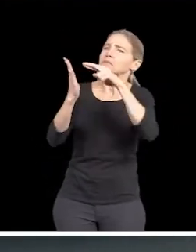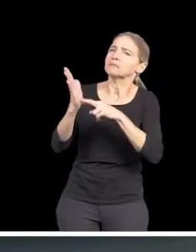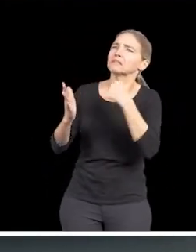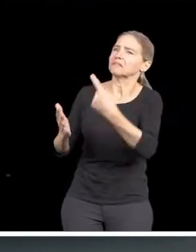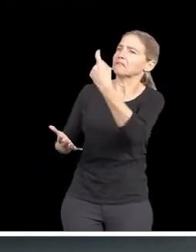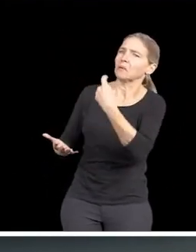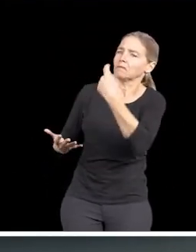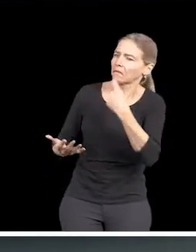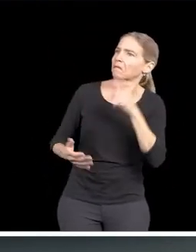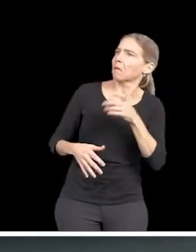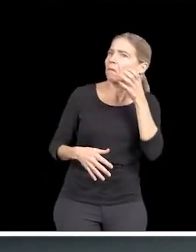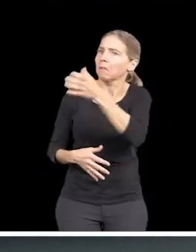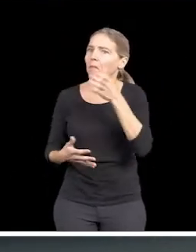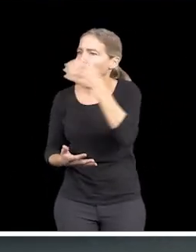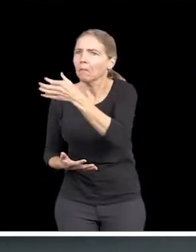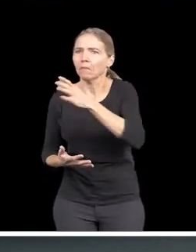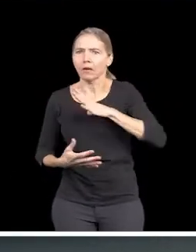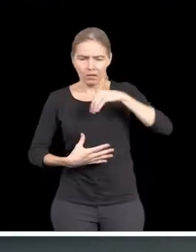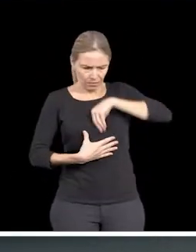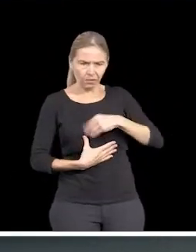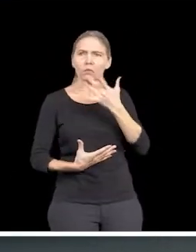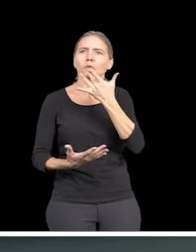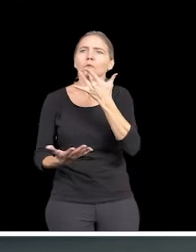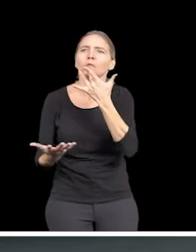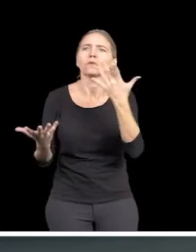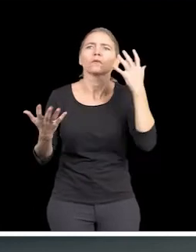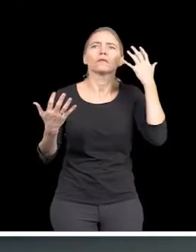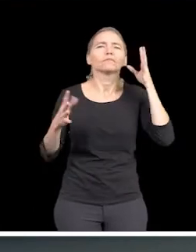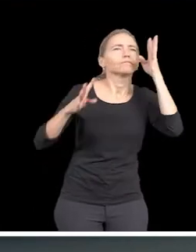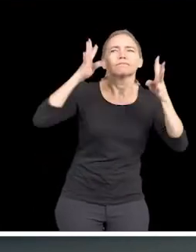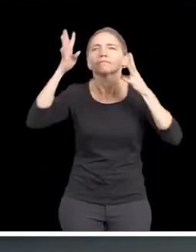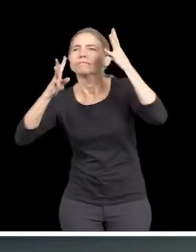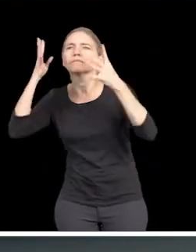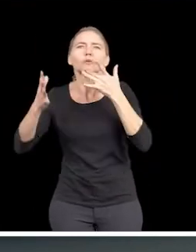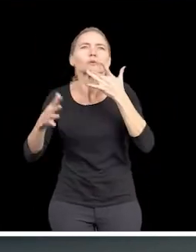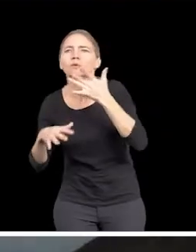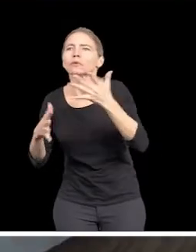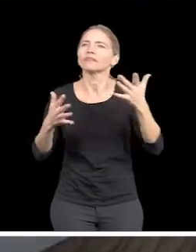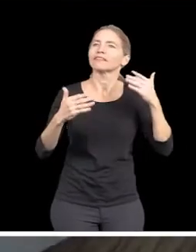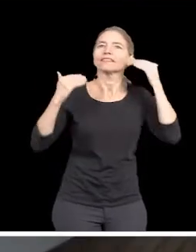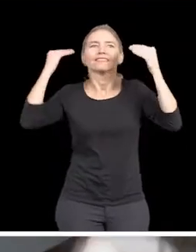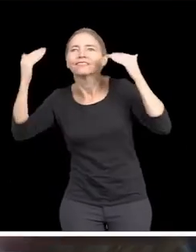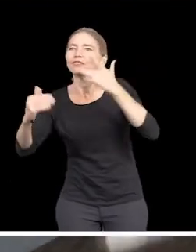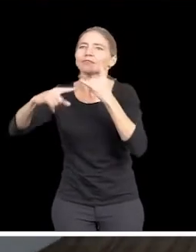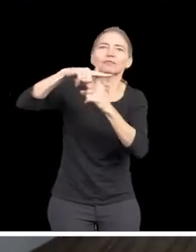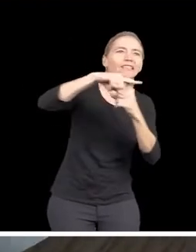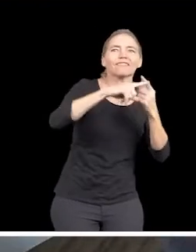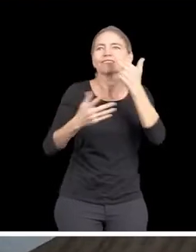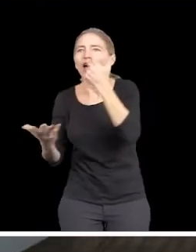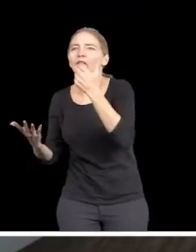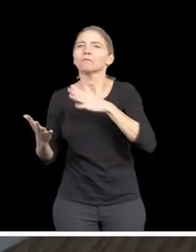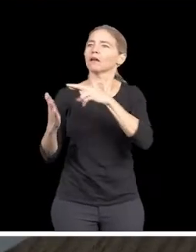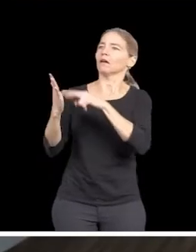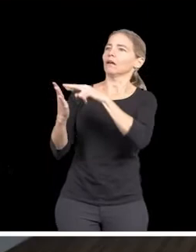mépris de son cœur alors que l'imagination siffle partout un herme au cœur. Tant de règles et d'obligations